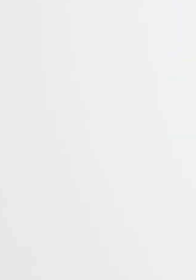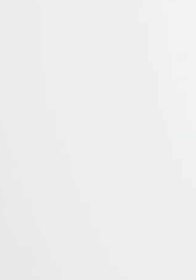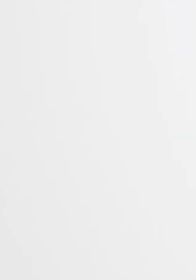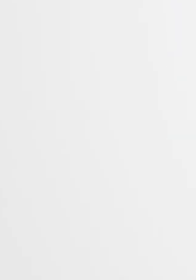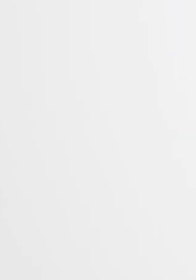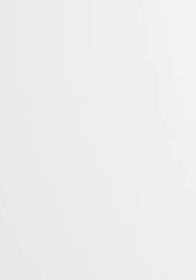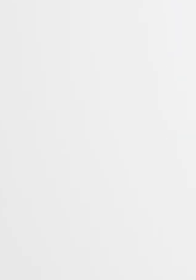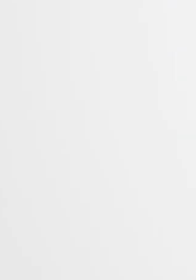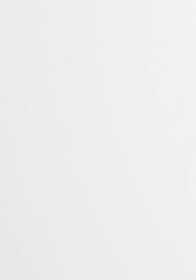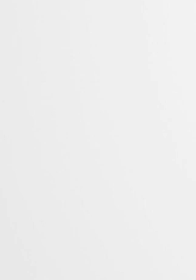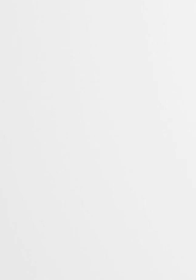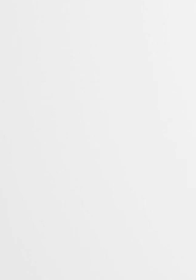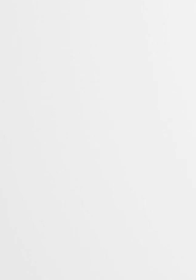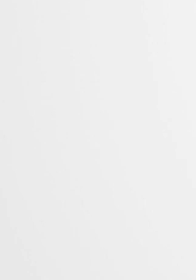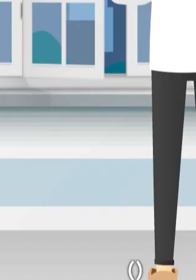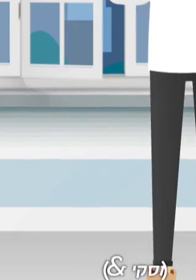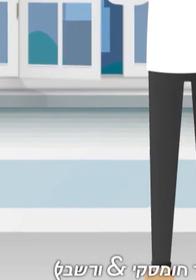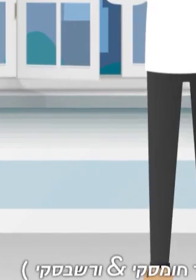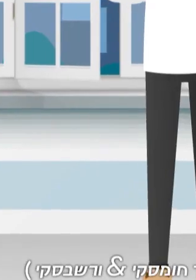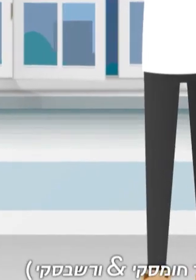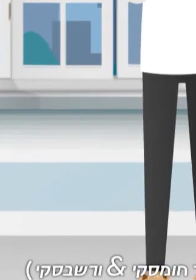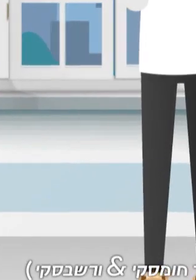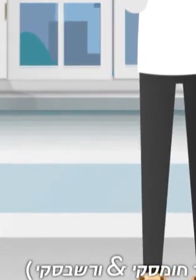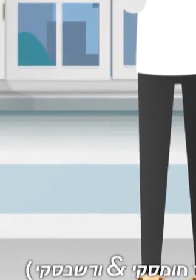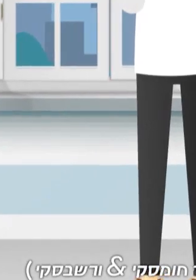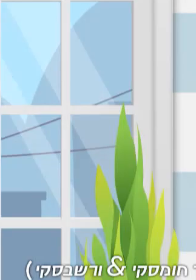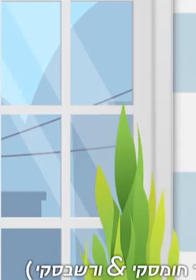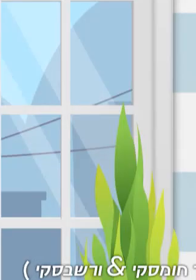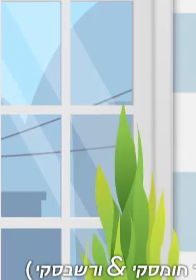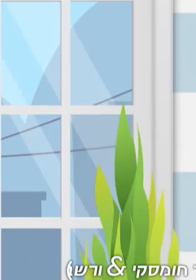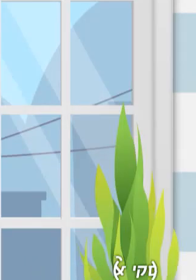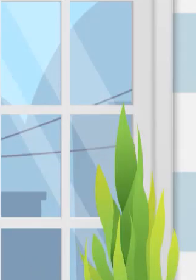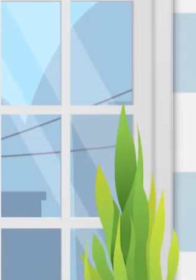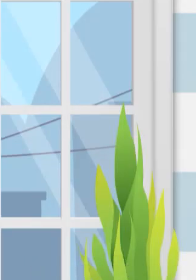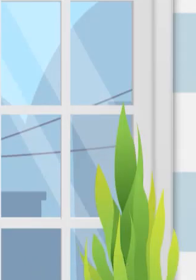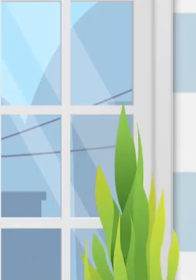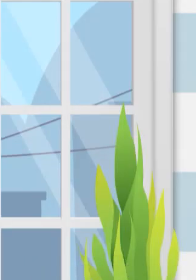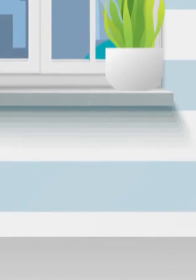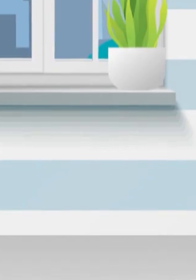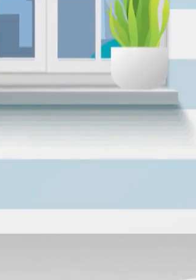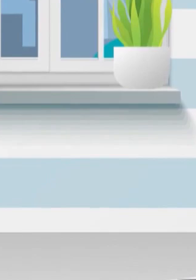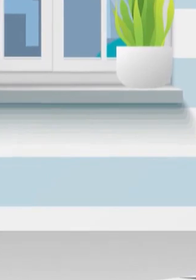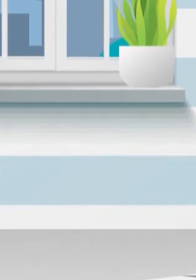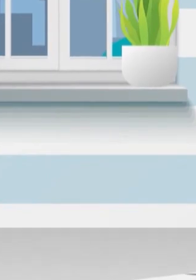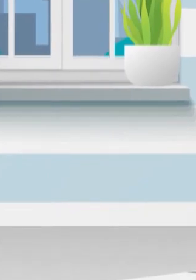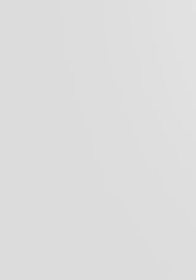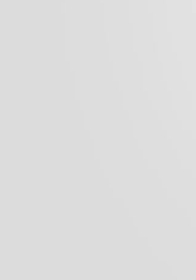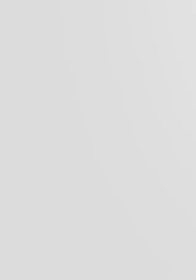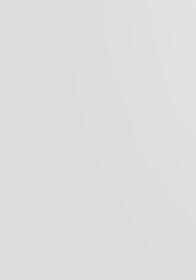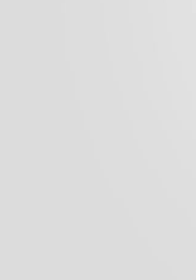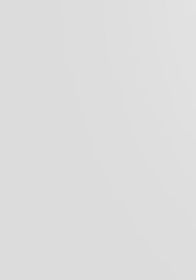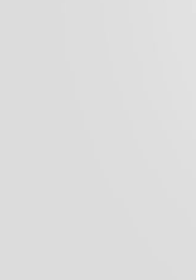התחזית בחסות. בשימוש במסגן סוגרים פתחים, מנקים מסנינים ומחבים